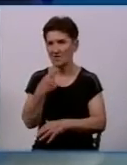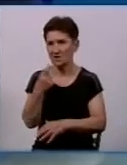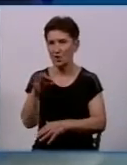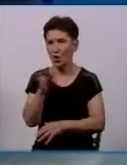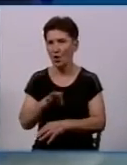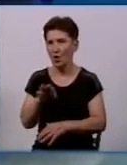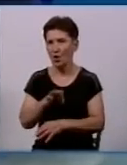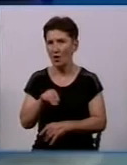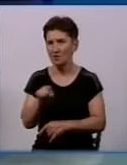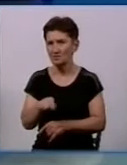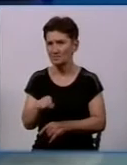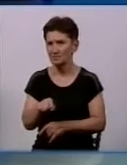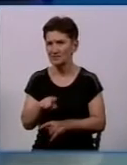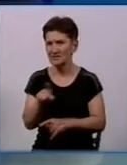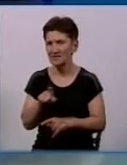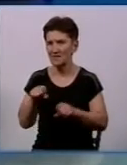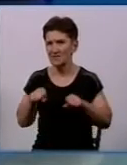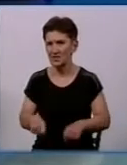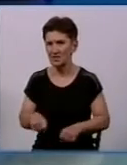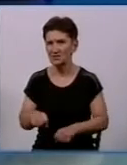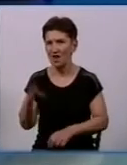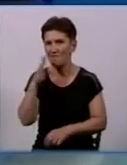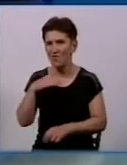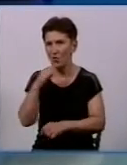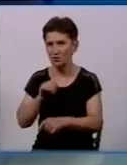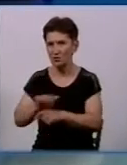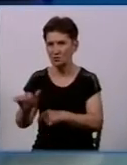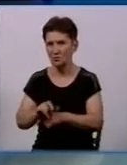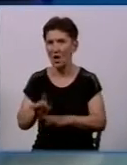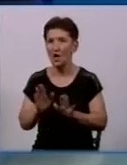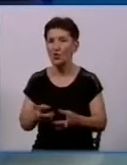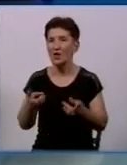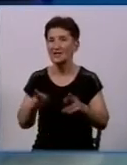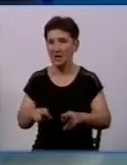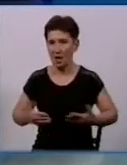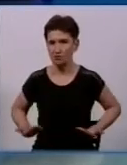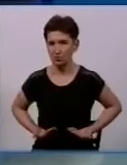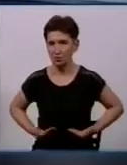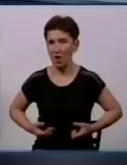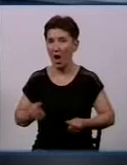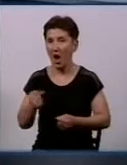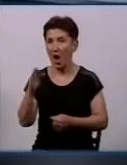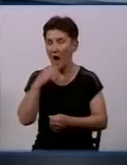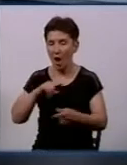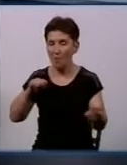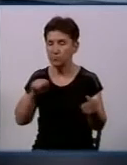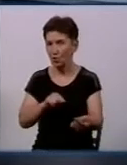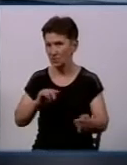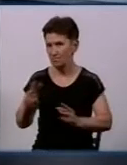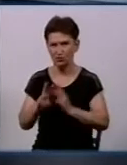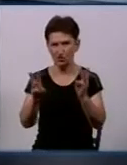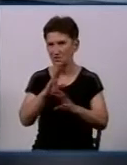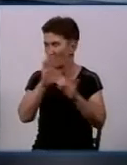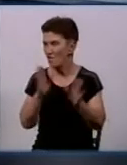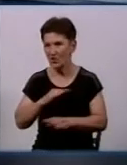також працюємо з владою, де взагалі водопостачання тільки побутове для мешканців, а джерел протипожежного зовнішнього водопостачання